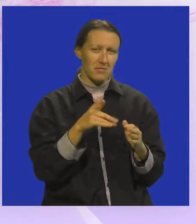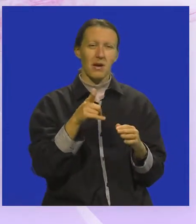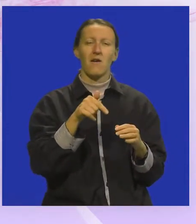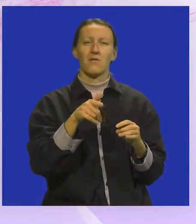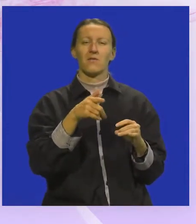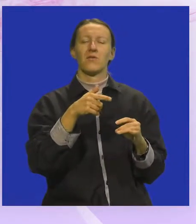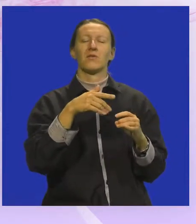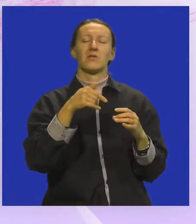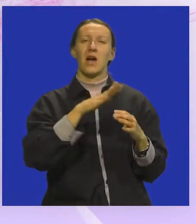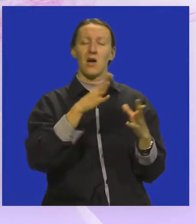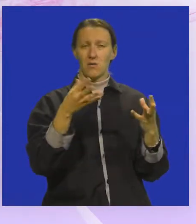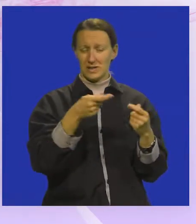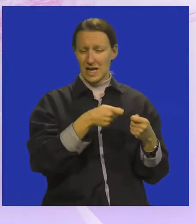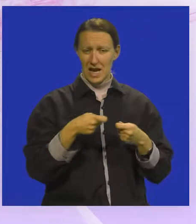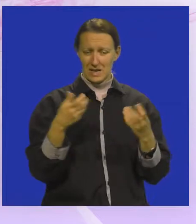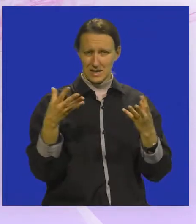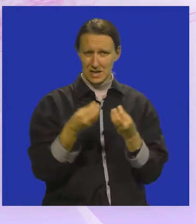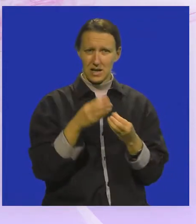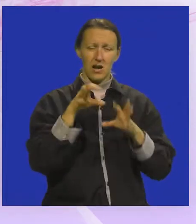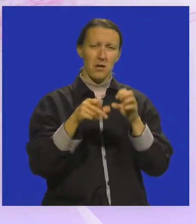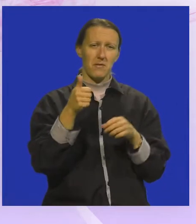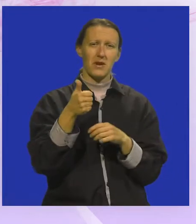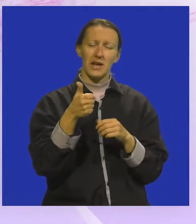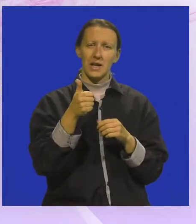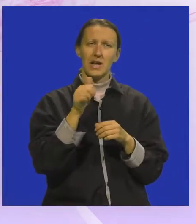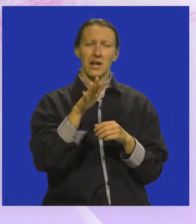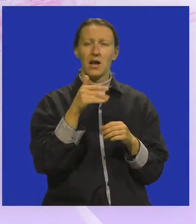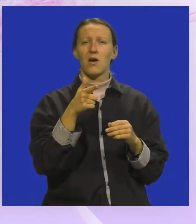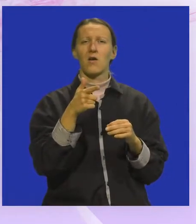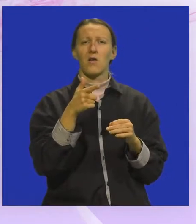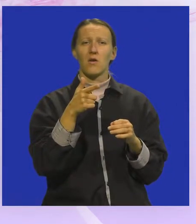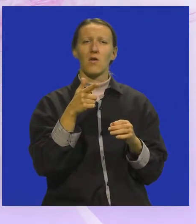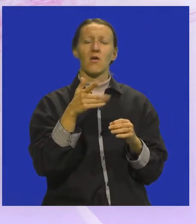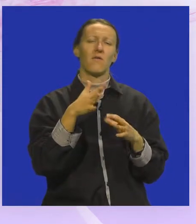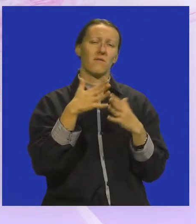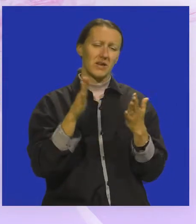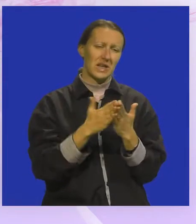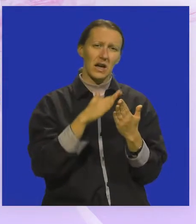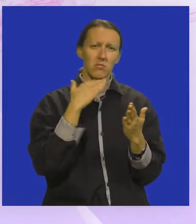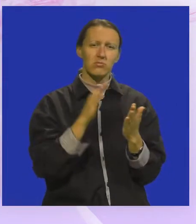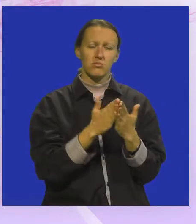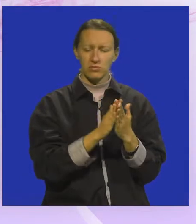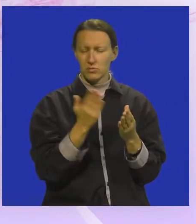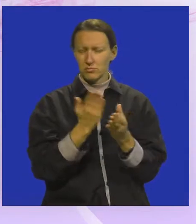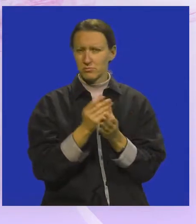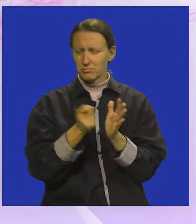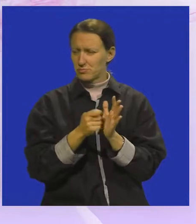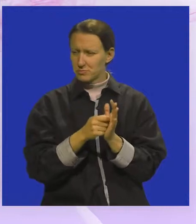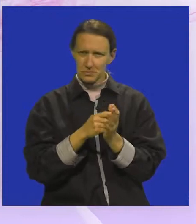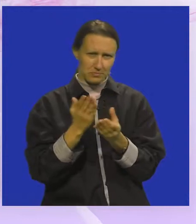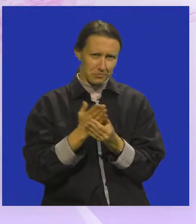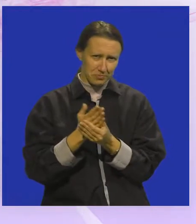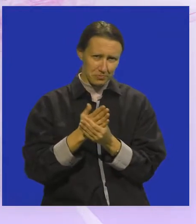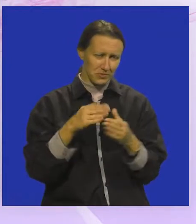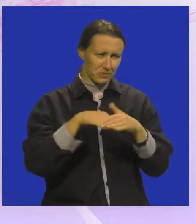manifestacije smo kao zajednica išli u nabavku jednog tako pozamašnog kontingenta knjiga i dijela Džane Rodarija koji su evo